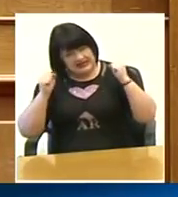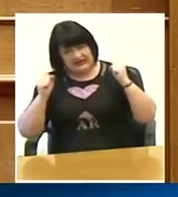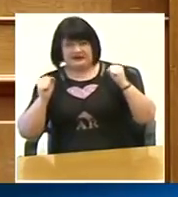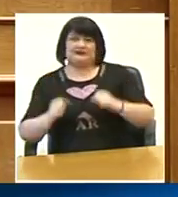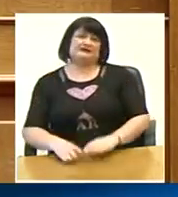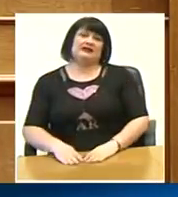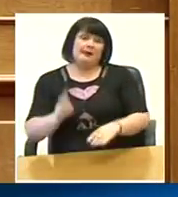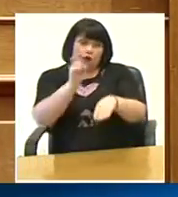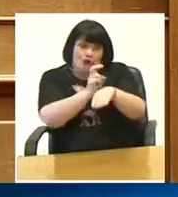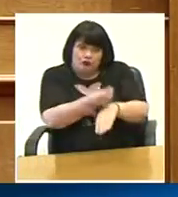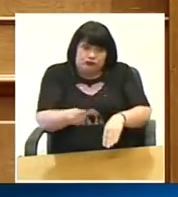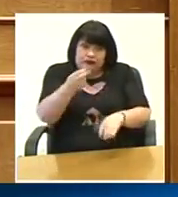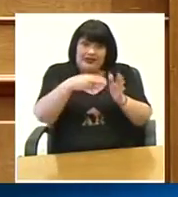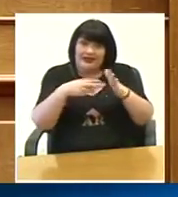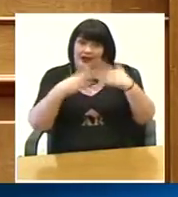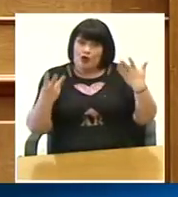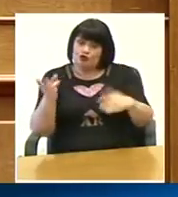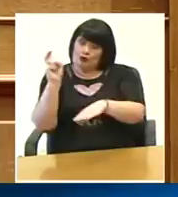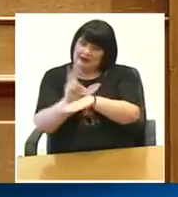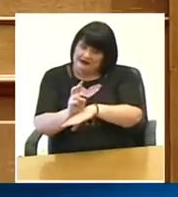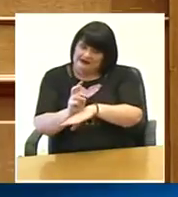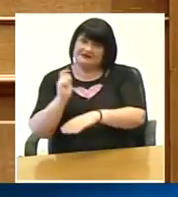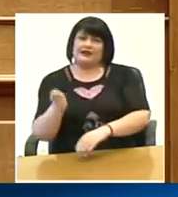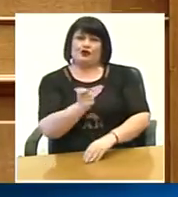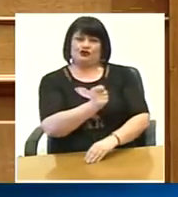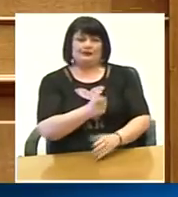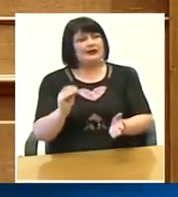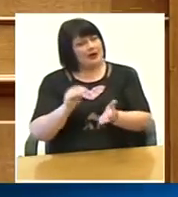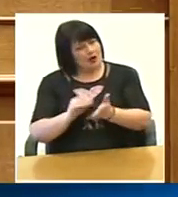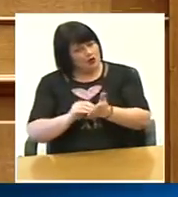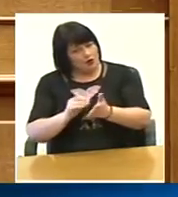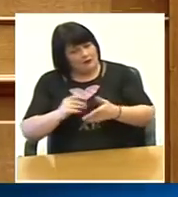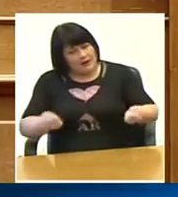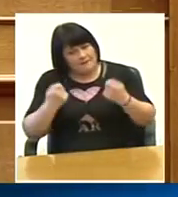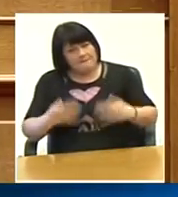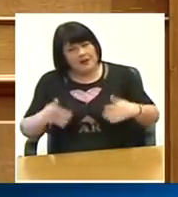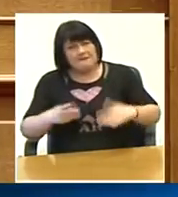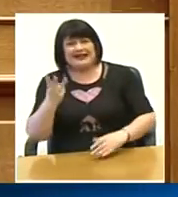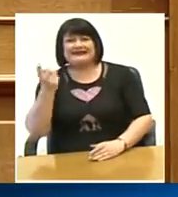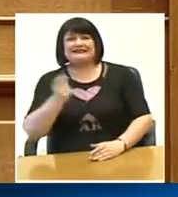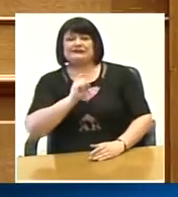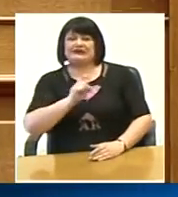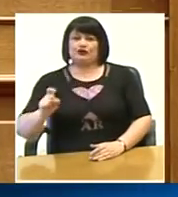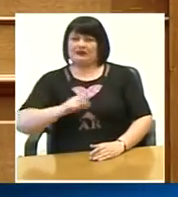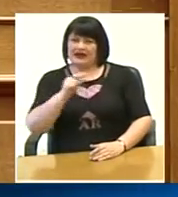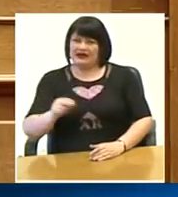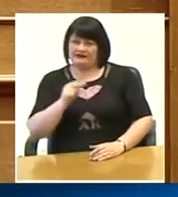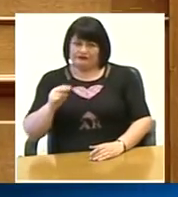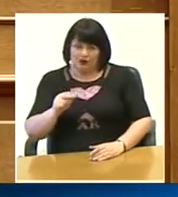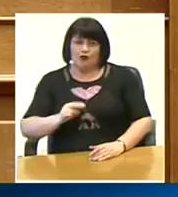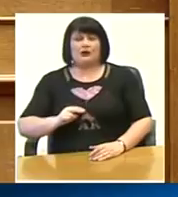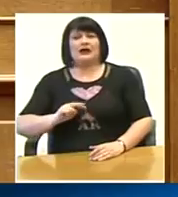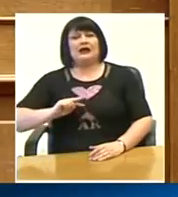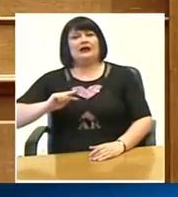το υπερπλεώνασμα του 2018 επαναλαμβάνω και επίσης αξιοποιήσαμε τα 3,5 εκατομμύρια ευρώ του αντικαρκυνικού